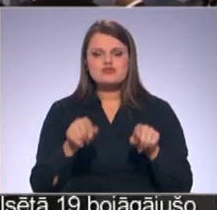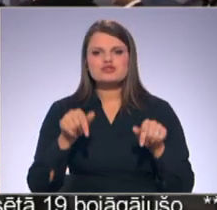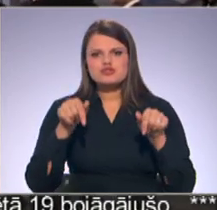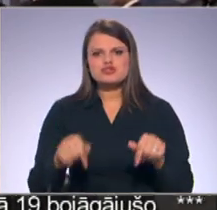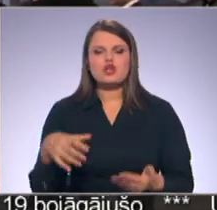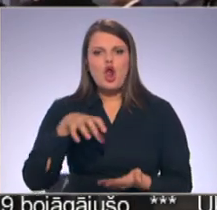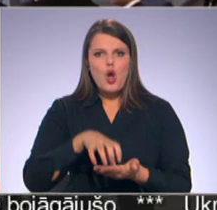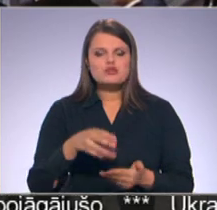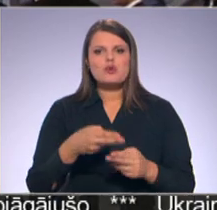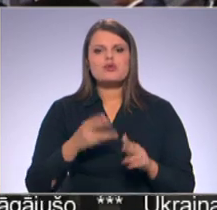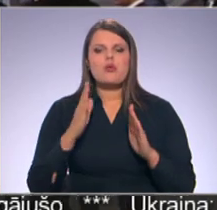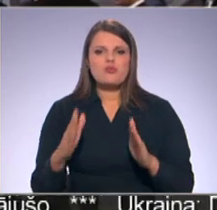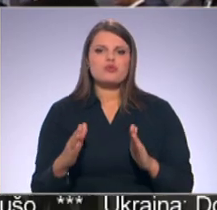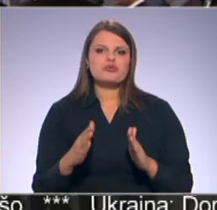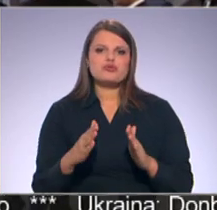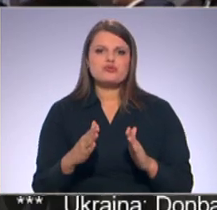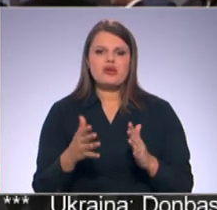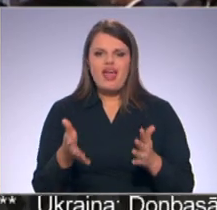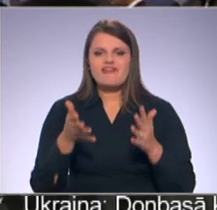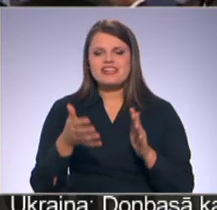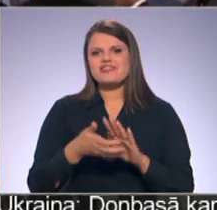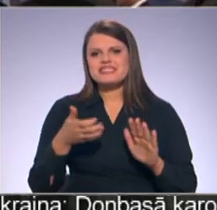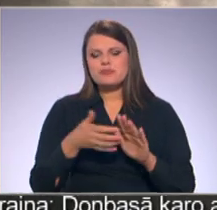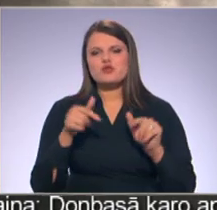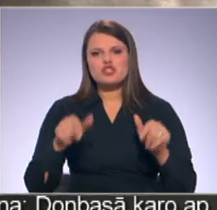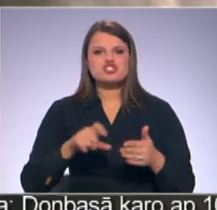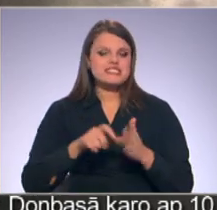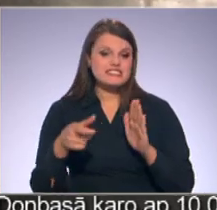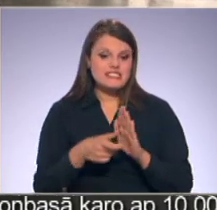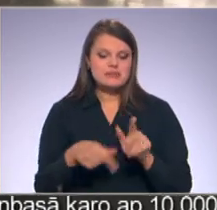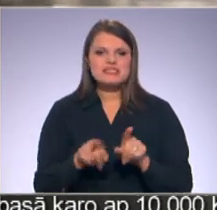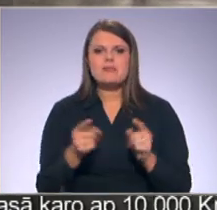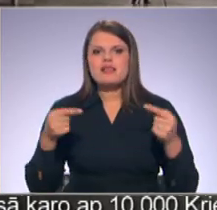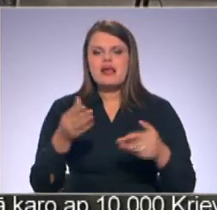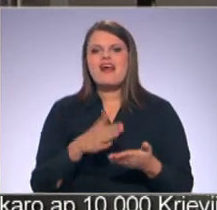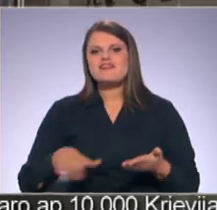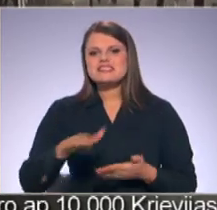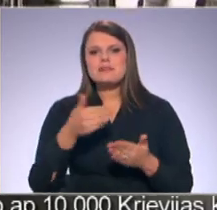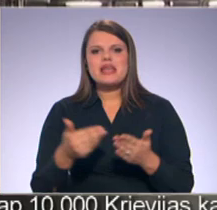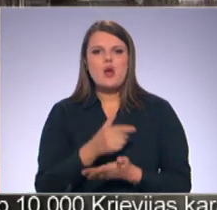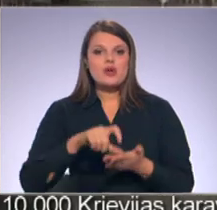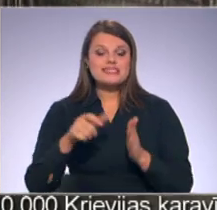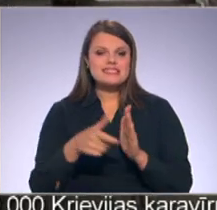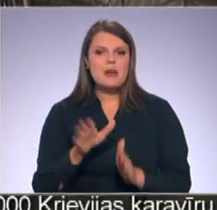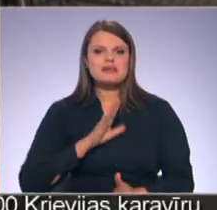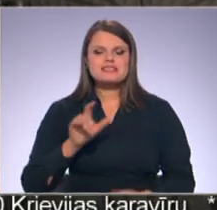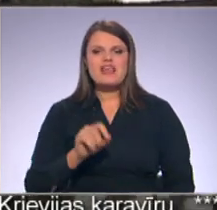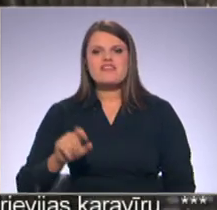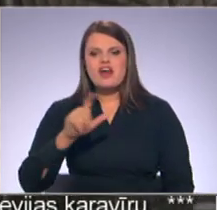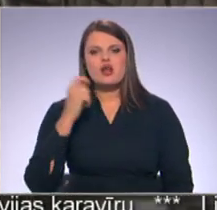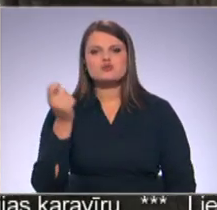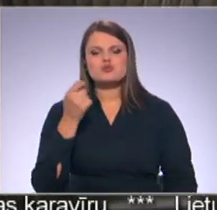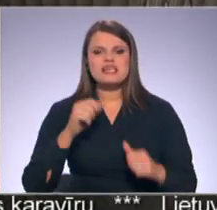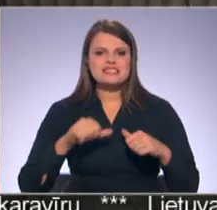lokalizēties un tad jau pavisam būtu efektīvi izmantot šī stāpstu. Taipat laikā vidzemē jaunas telpas gaida vēl vairākas ugunzēsības